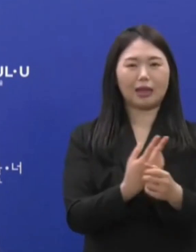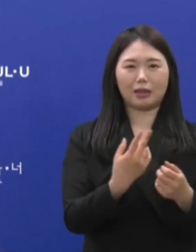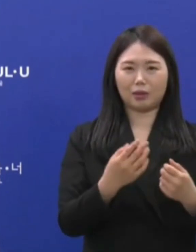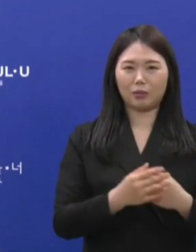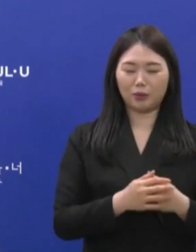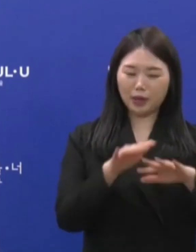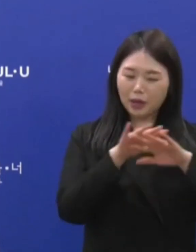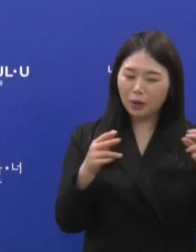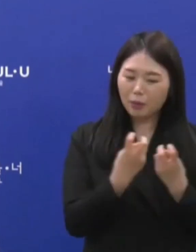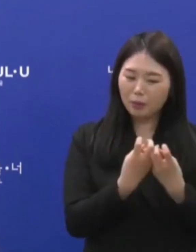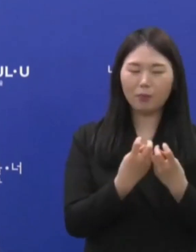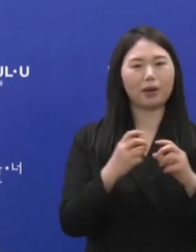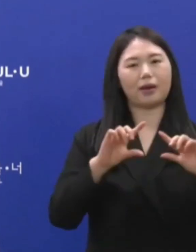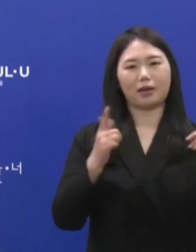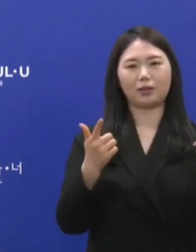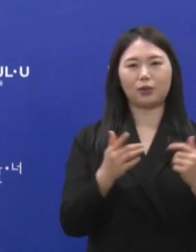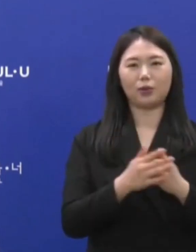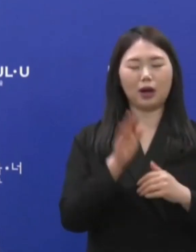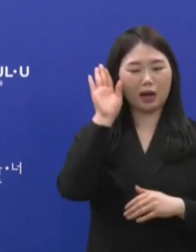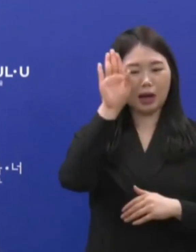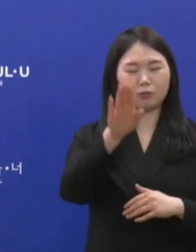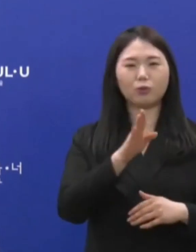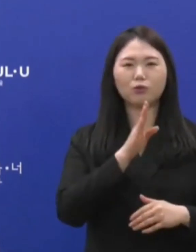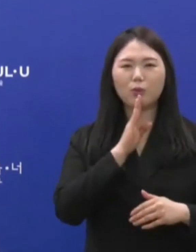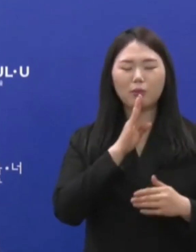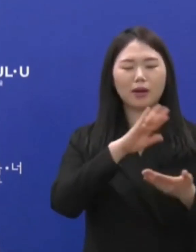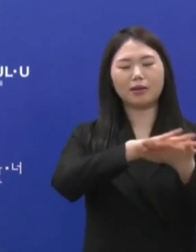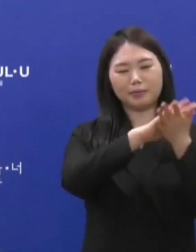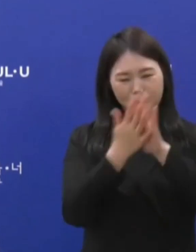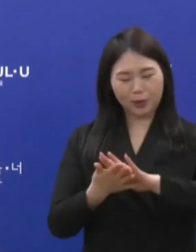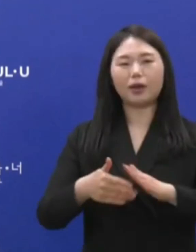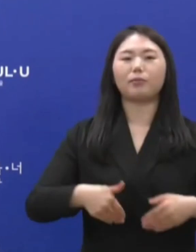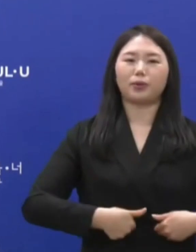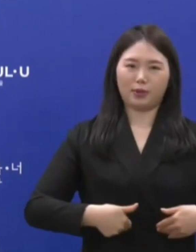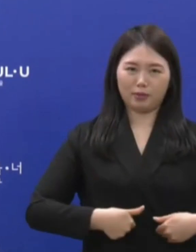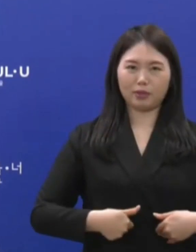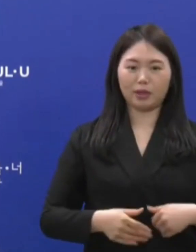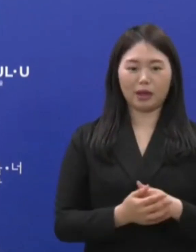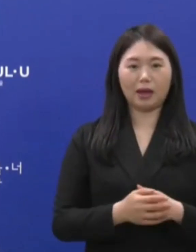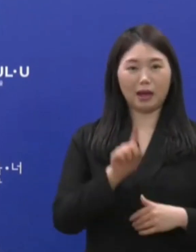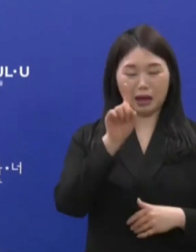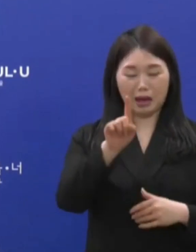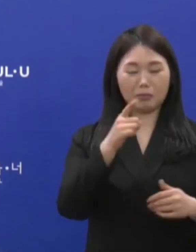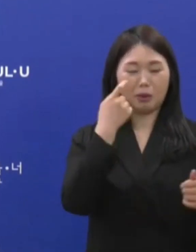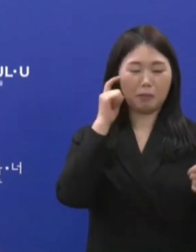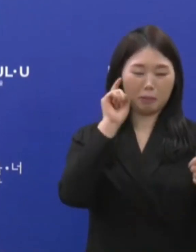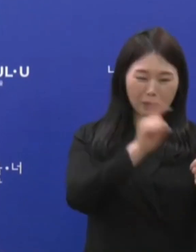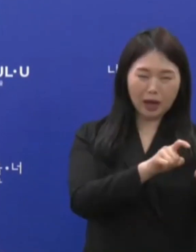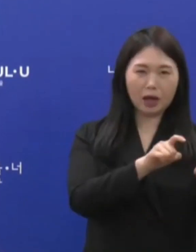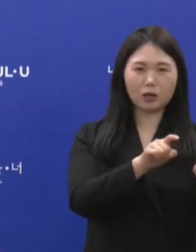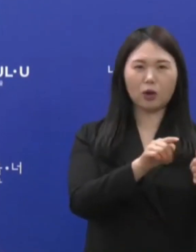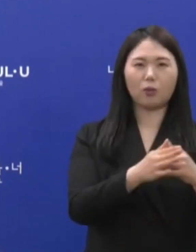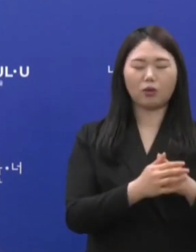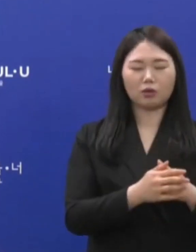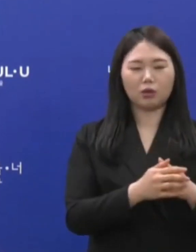이제는 진정으로 바뀌어야 합니다. 원스트라이크 아웃제를 즉시 도입할 것을 선언합니다. 이와